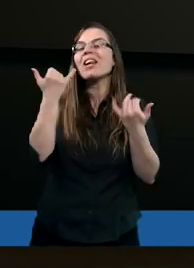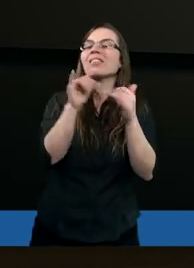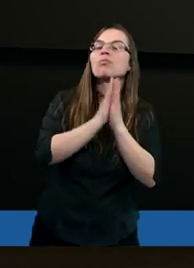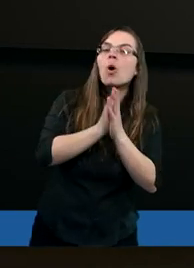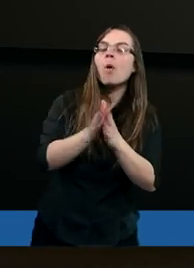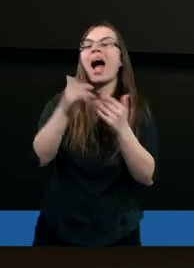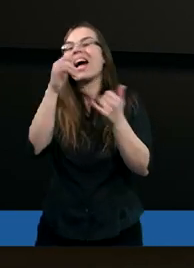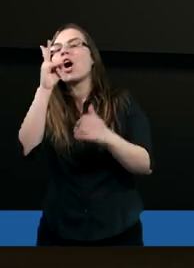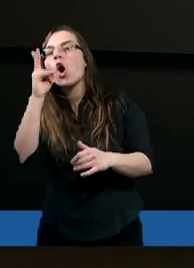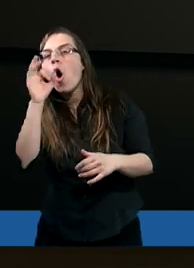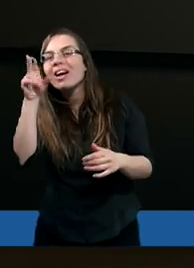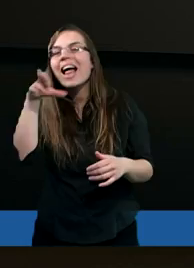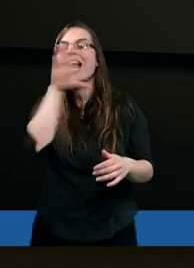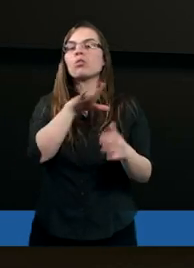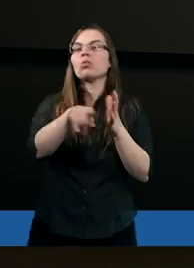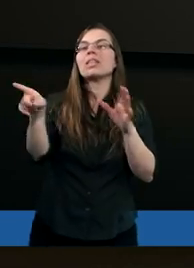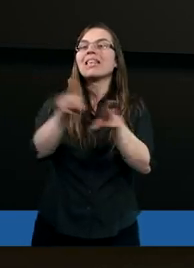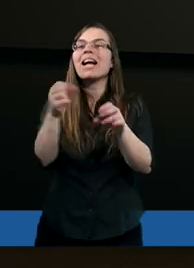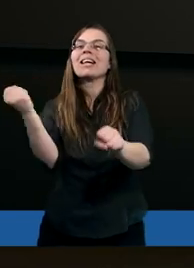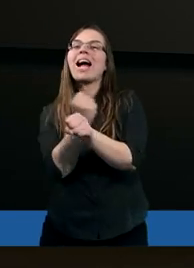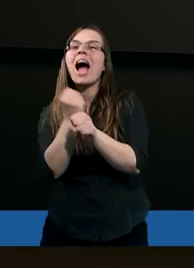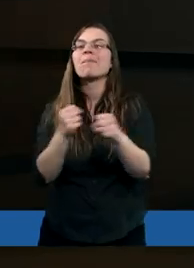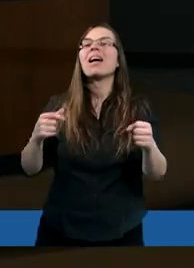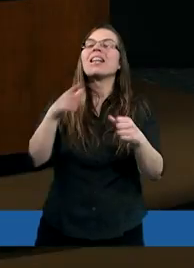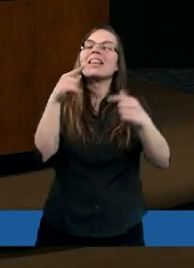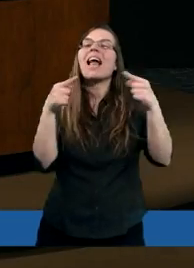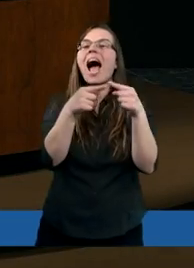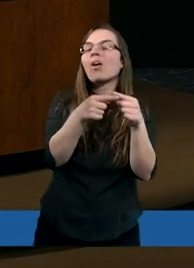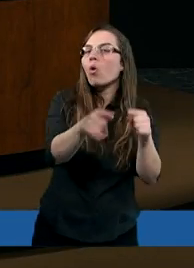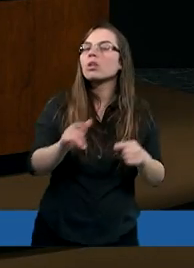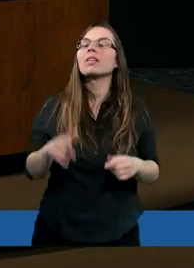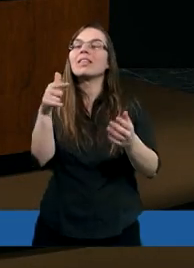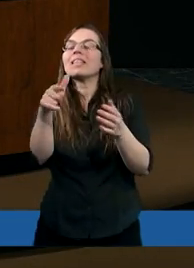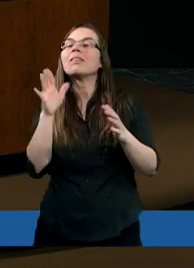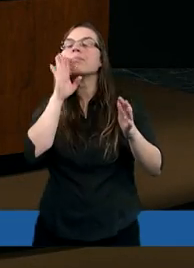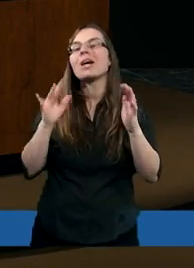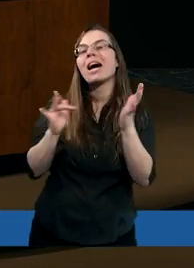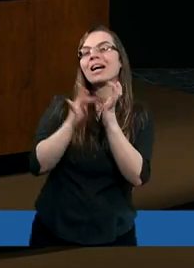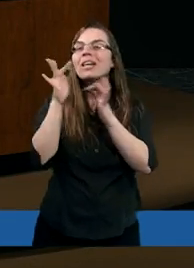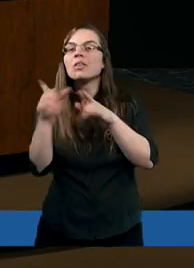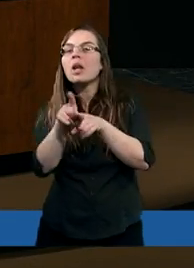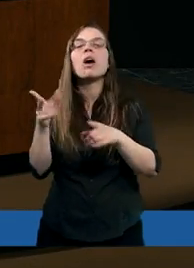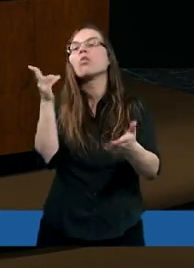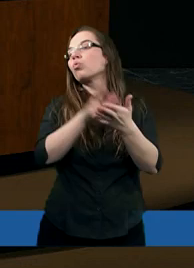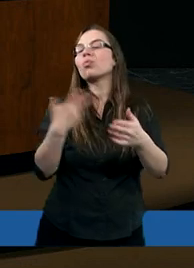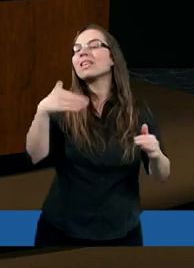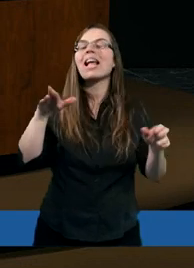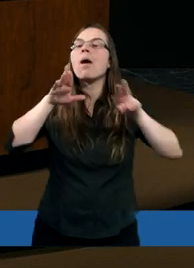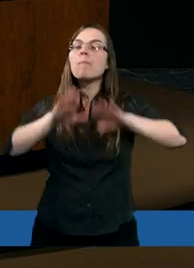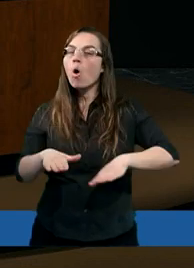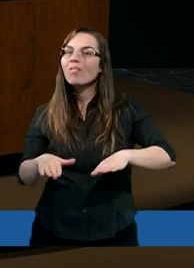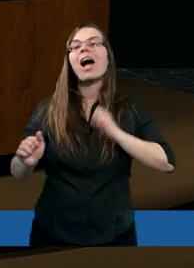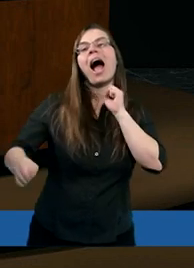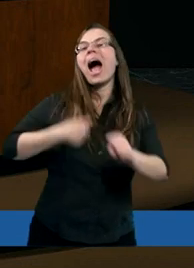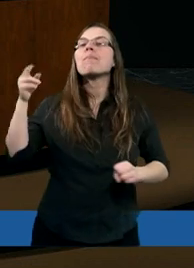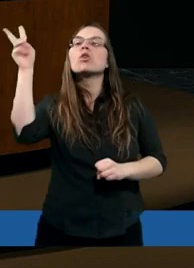Korneliusz wspomniany. I ten kamień narożny to jest Chrystus, który nie pozwala, aby